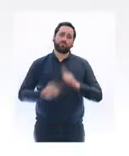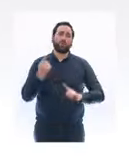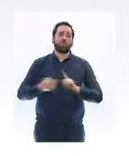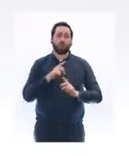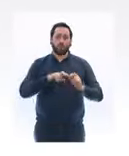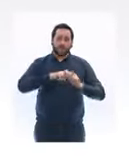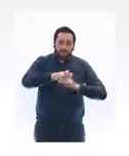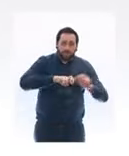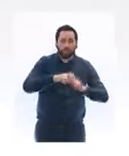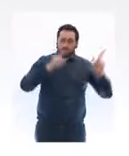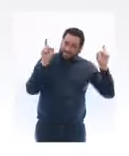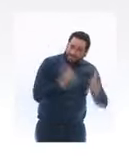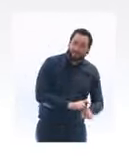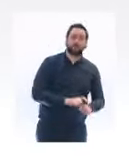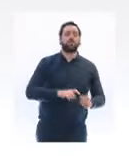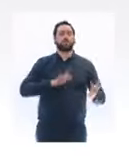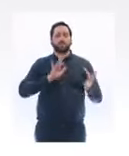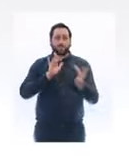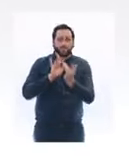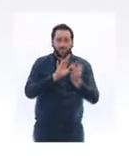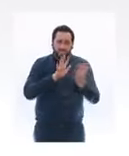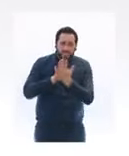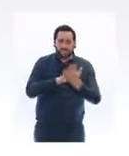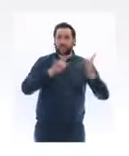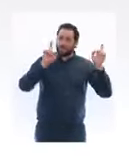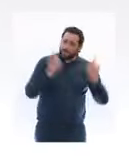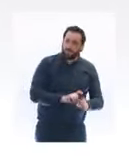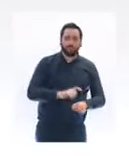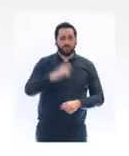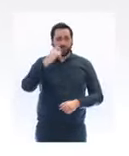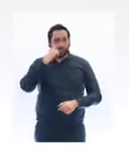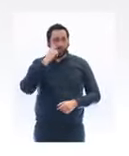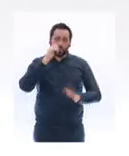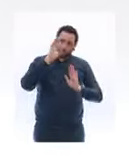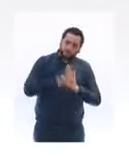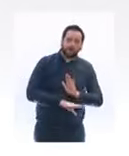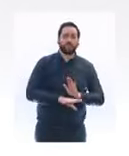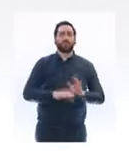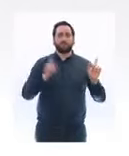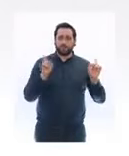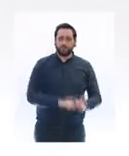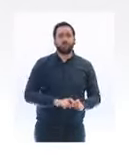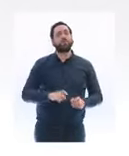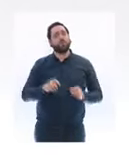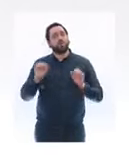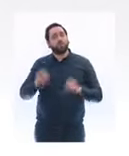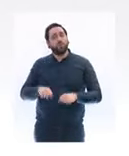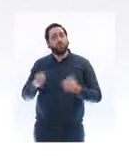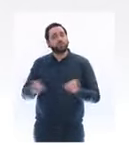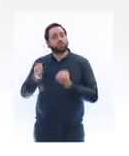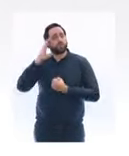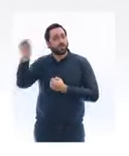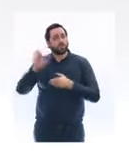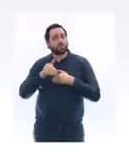présentiel. Certaines activités professionnelles peuvent continuer dès lors qu'il n'y a pas de public, comme l